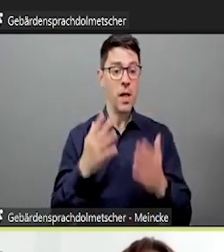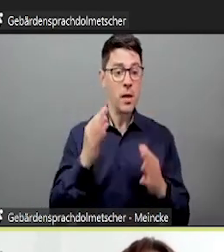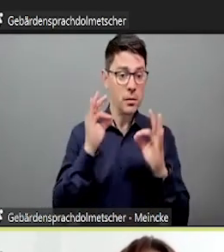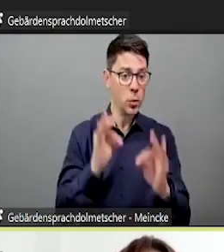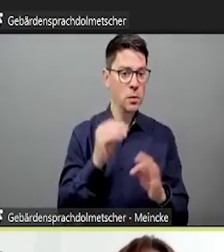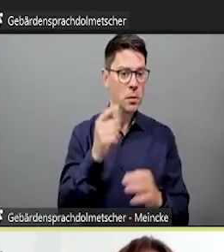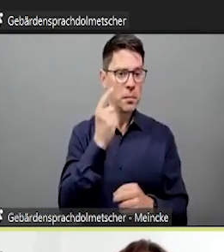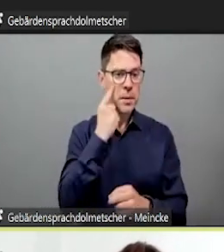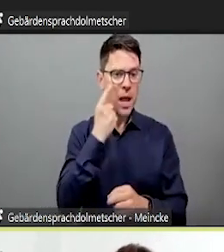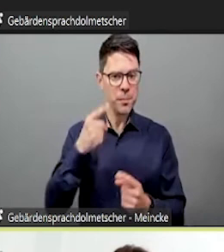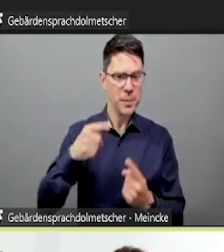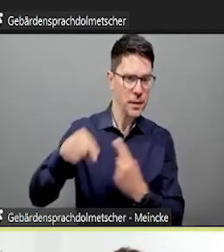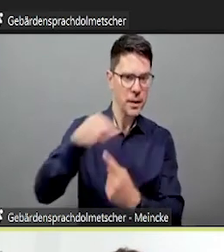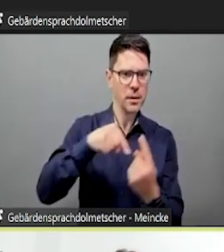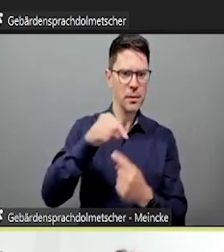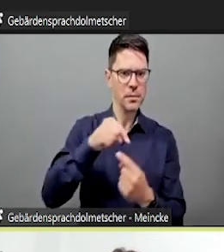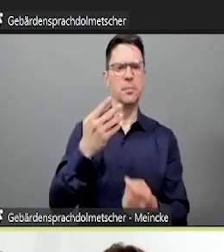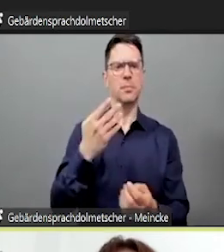ersten.